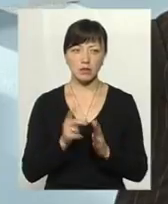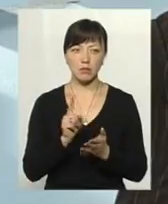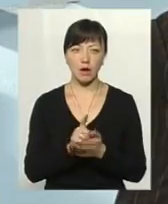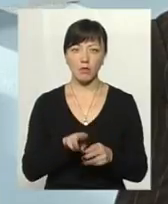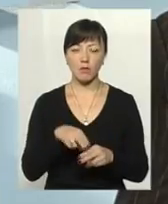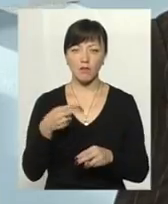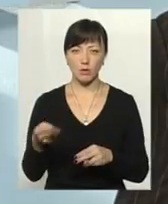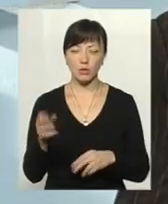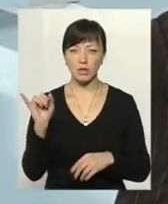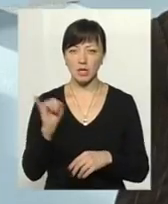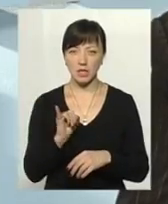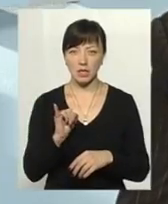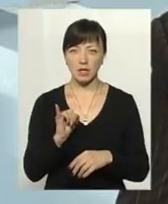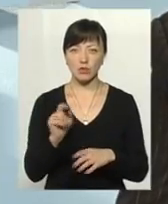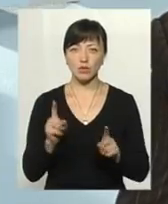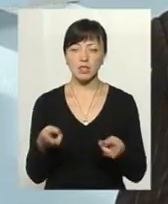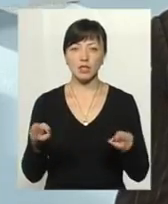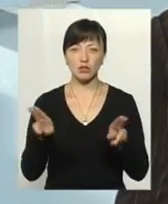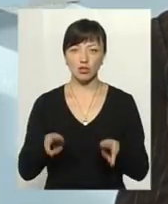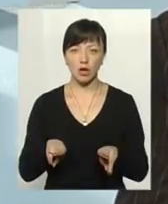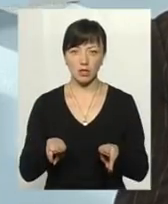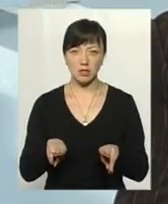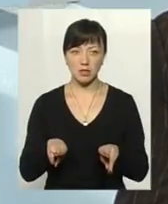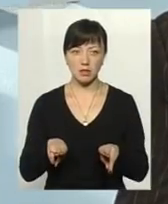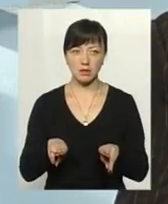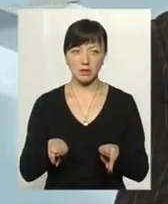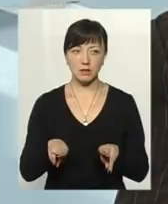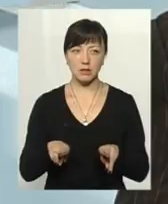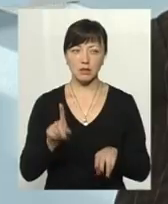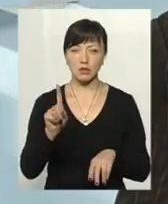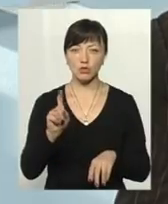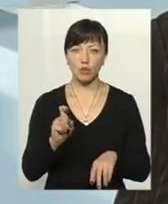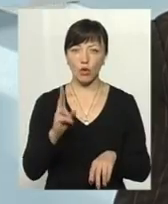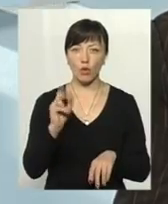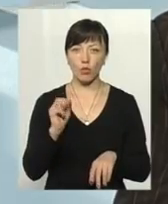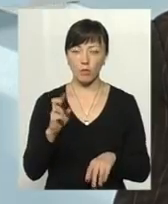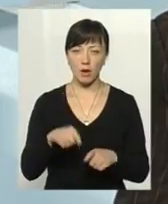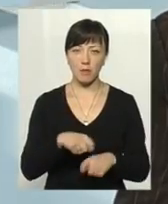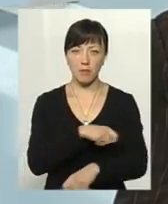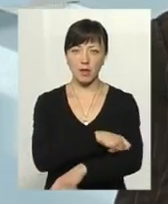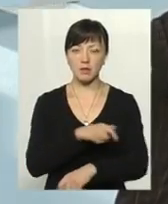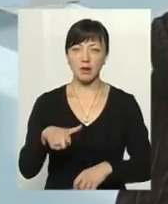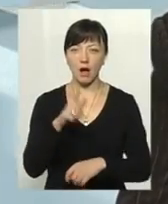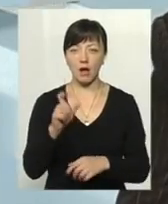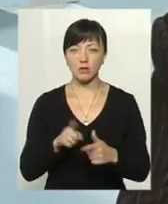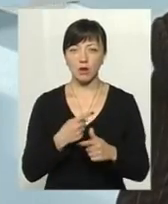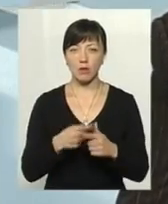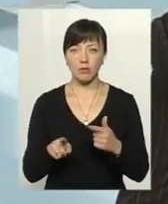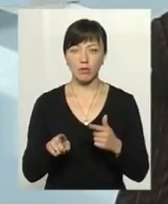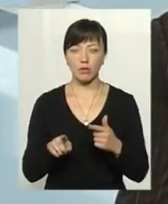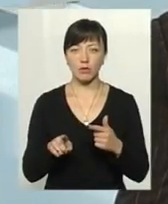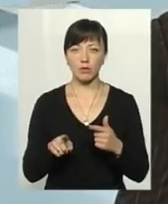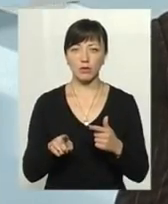повернути. І те саме, що залишається 100 кубометрів газу, якщо